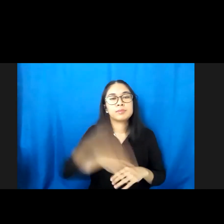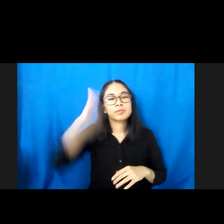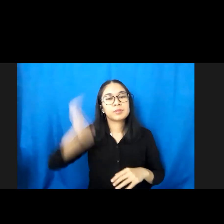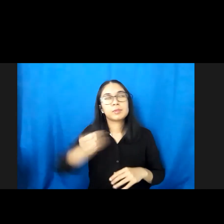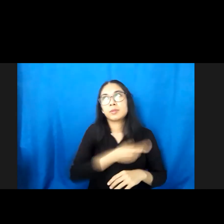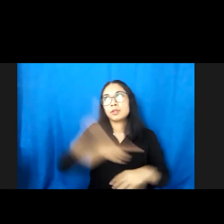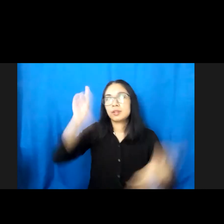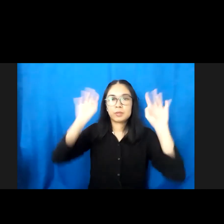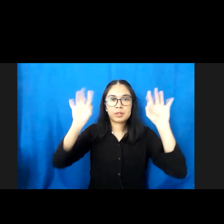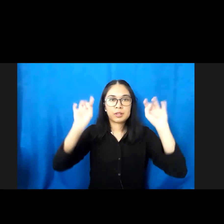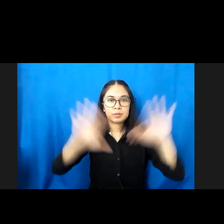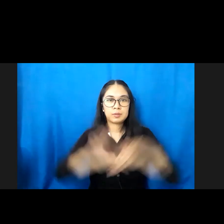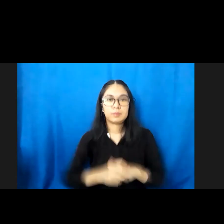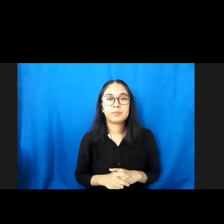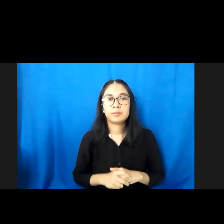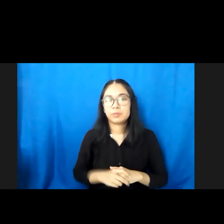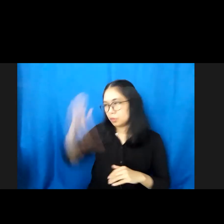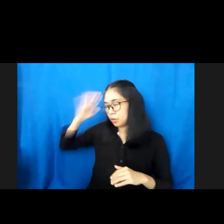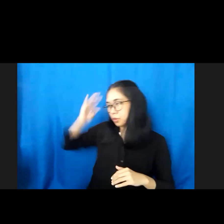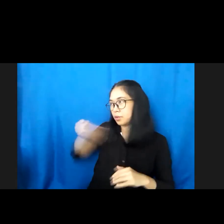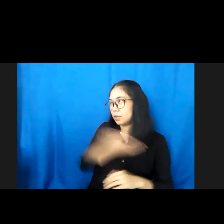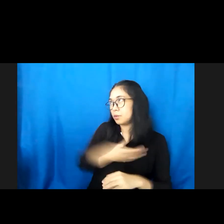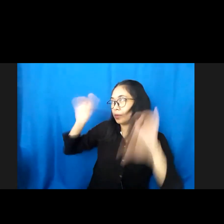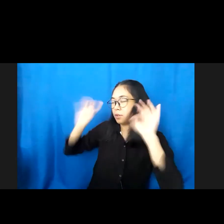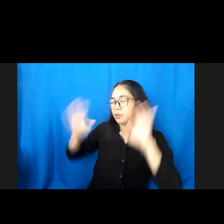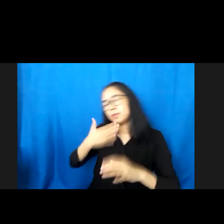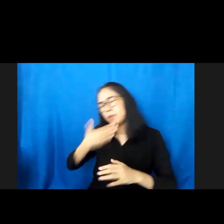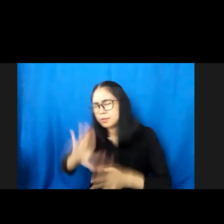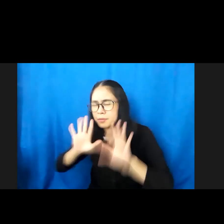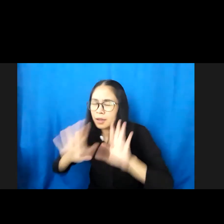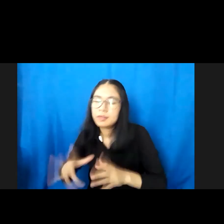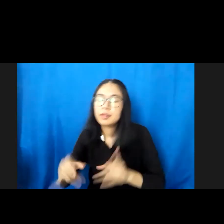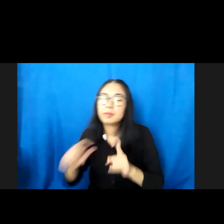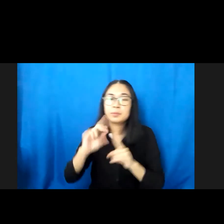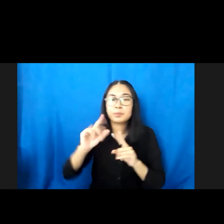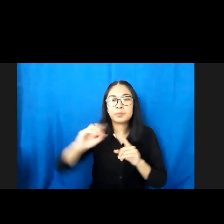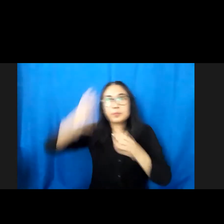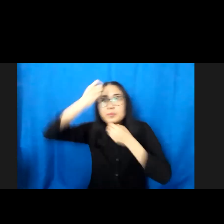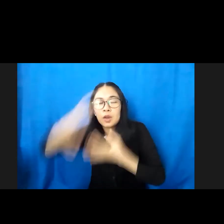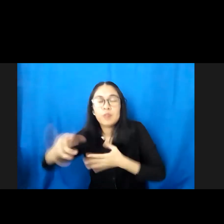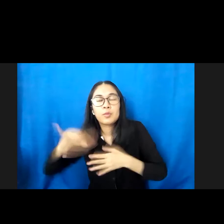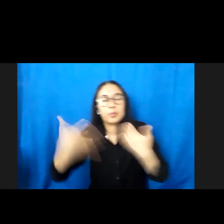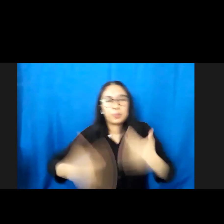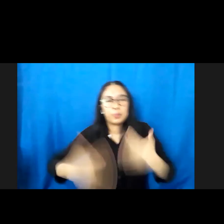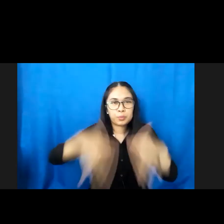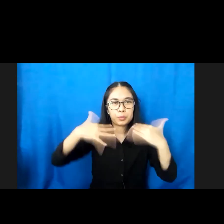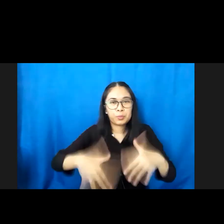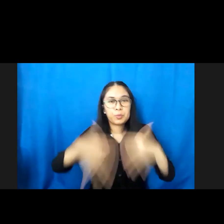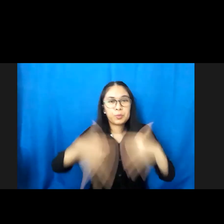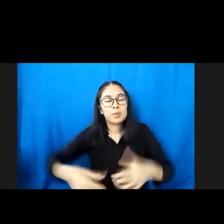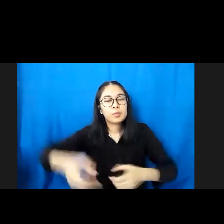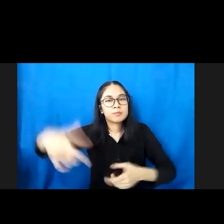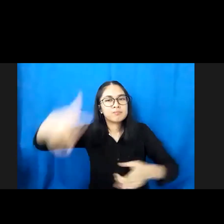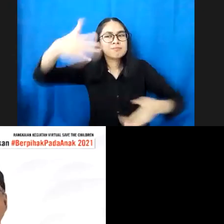Waalaikumsalam terima kasih banyak Prof sangat-sangat mencerdaskan kita